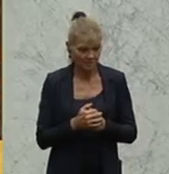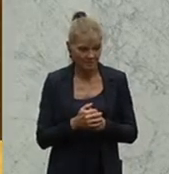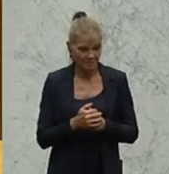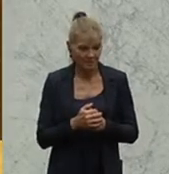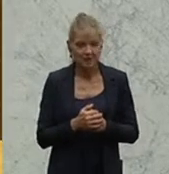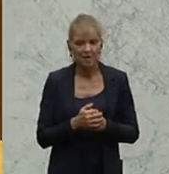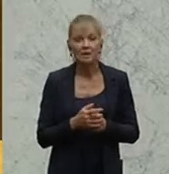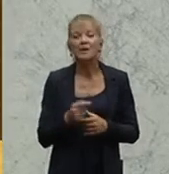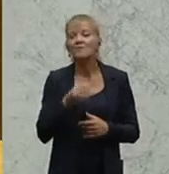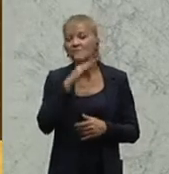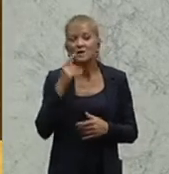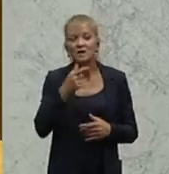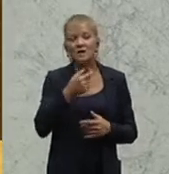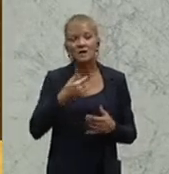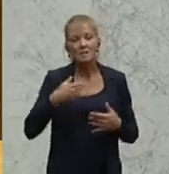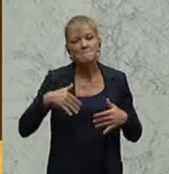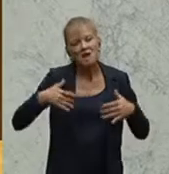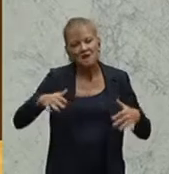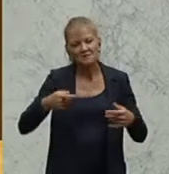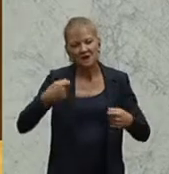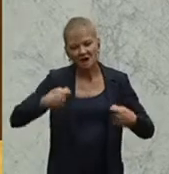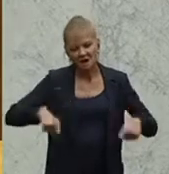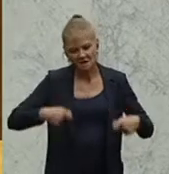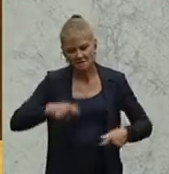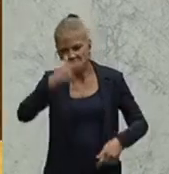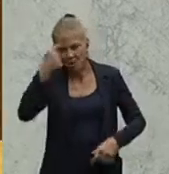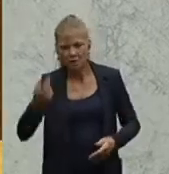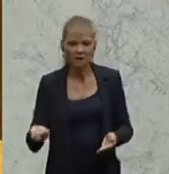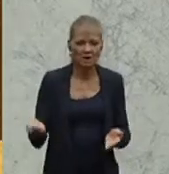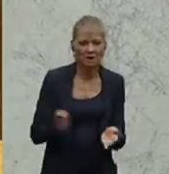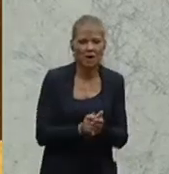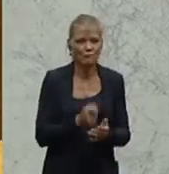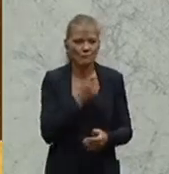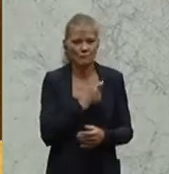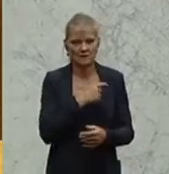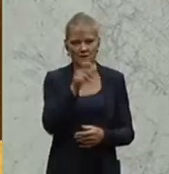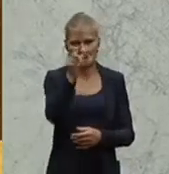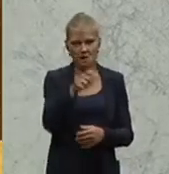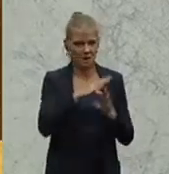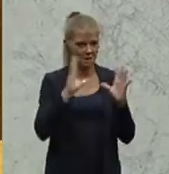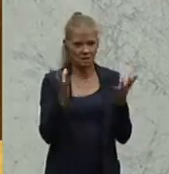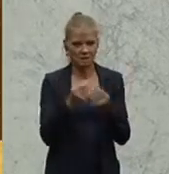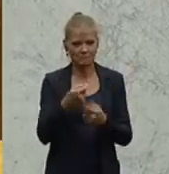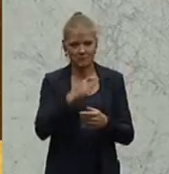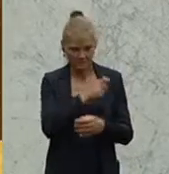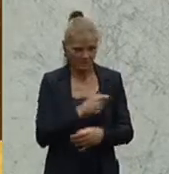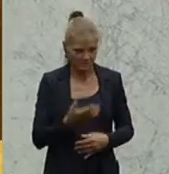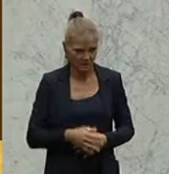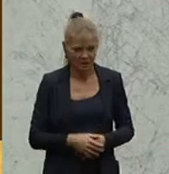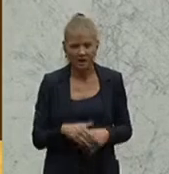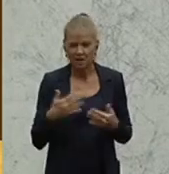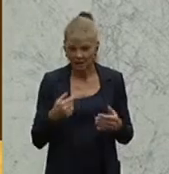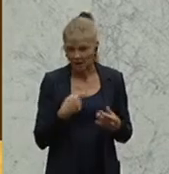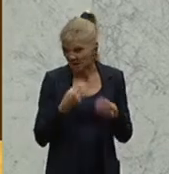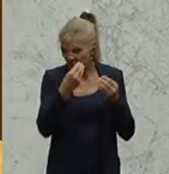kaufen, würden wir ihnen noch den Automatismus eines Gesetzestextes über